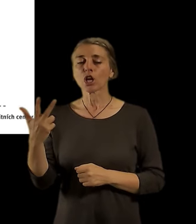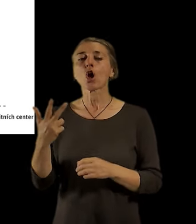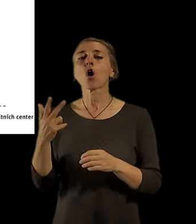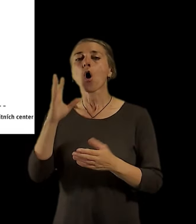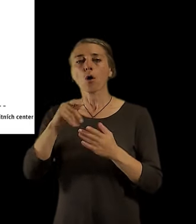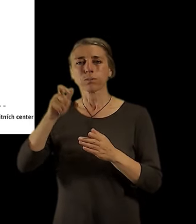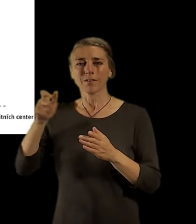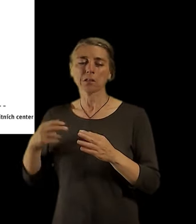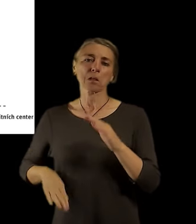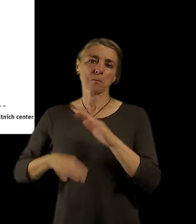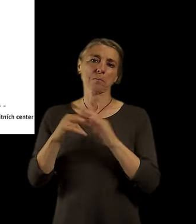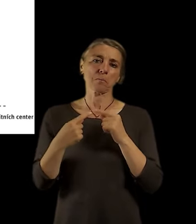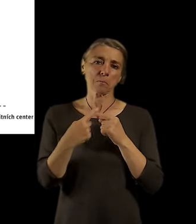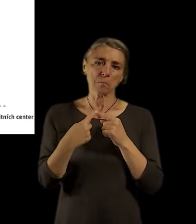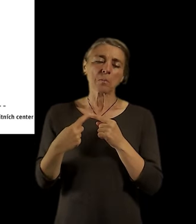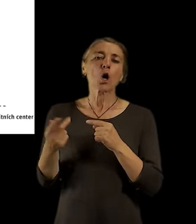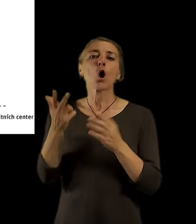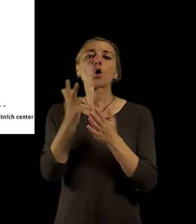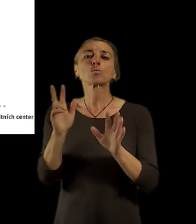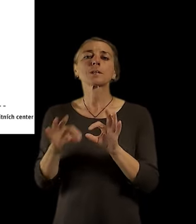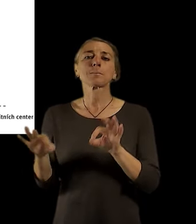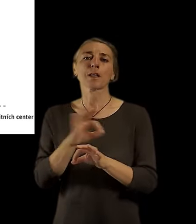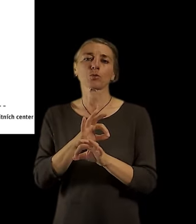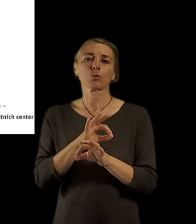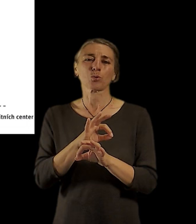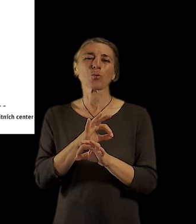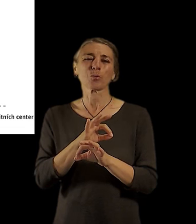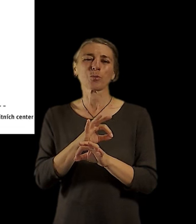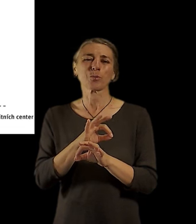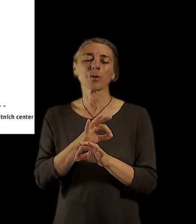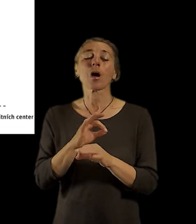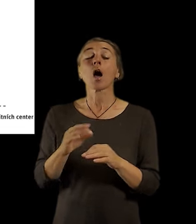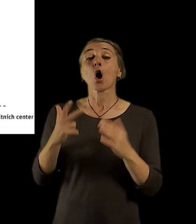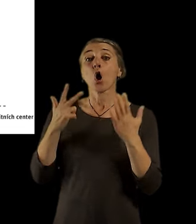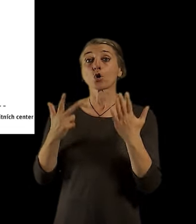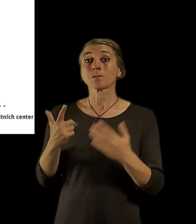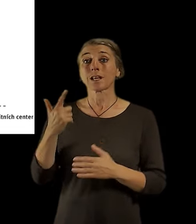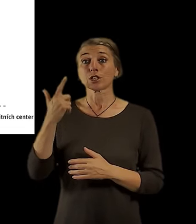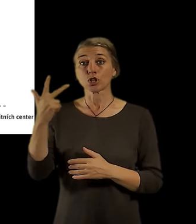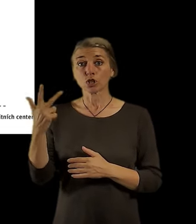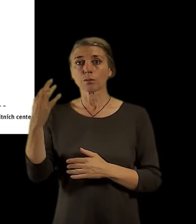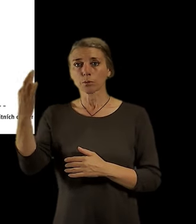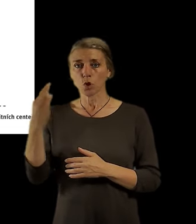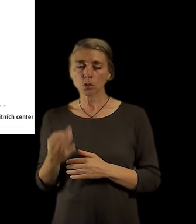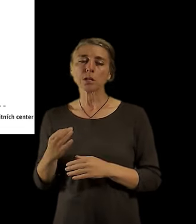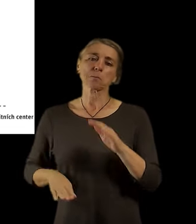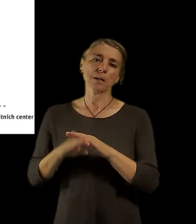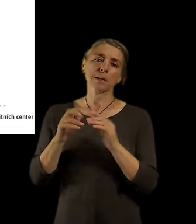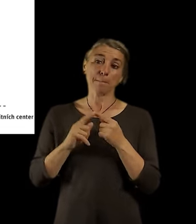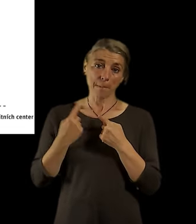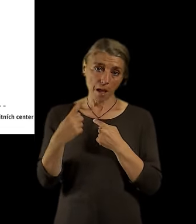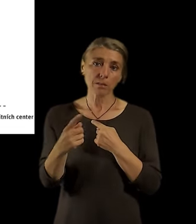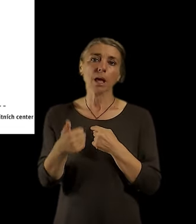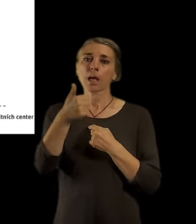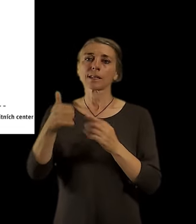800 metrů od kulturního centra a 83 % do těch 1500 metrů. Tady je dobré